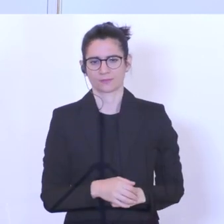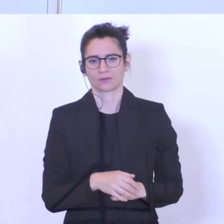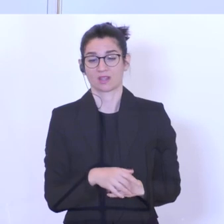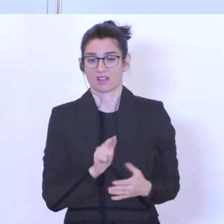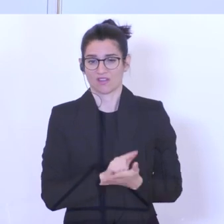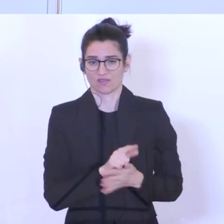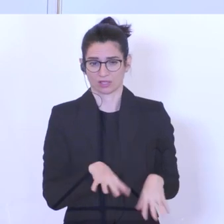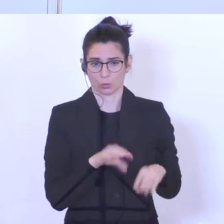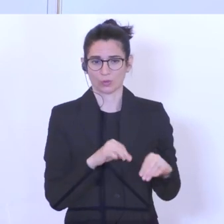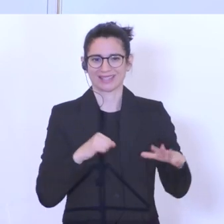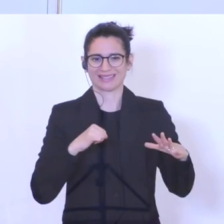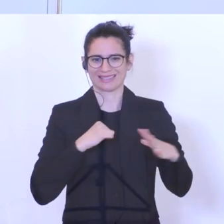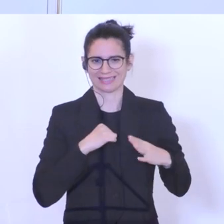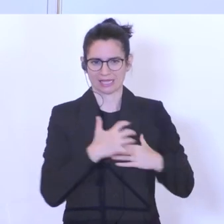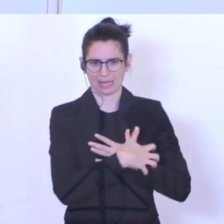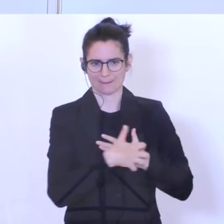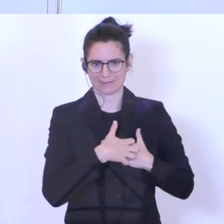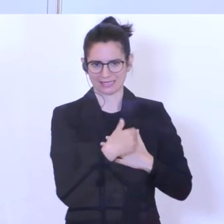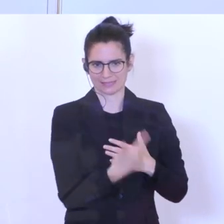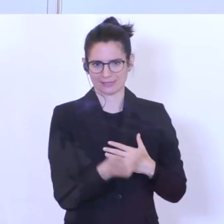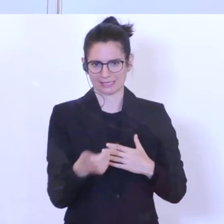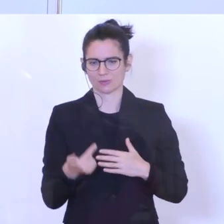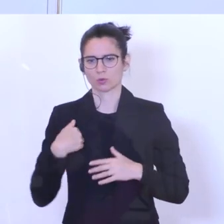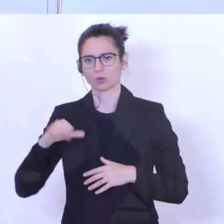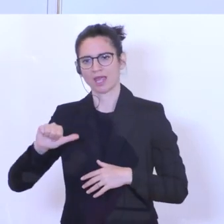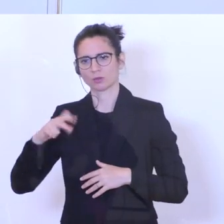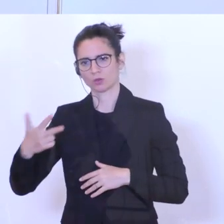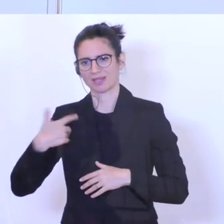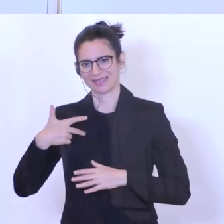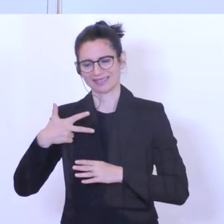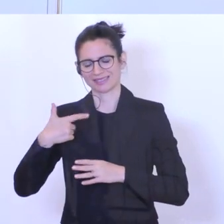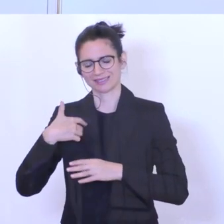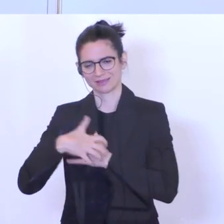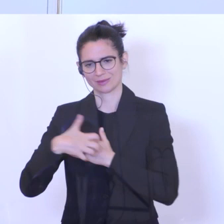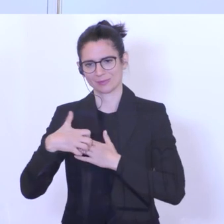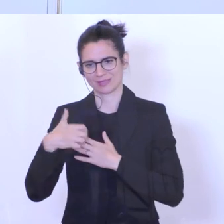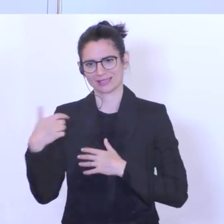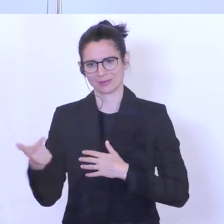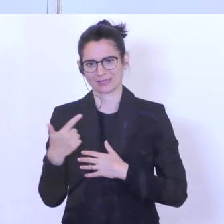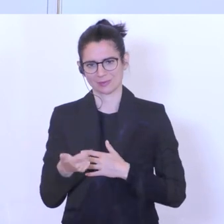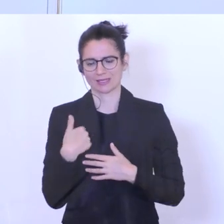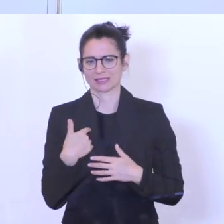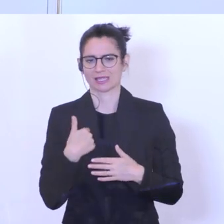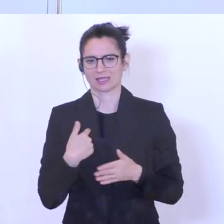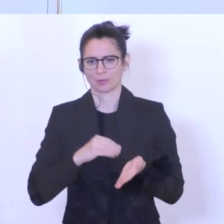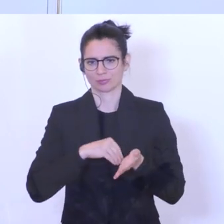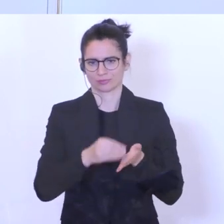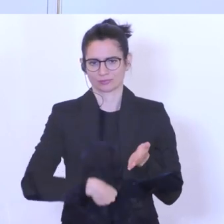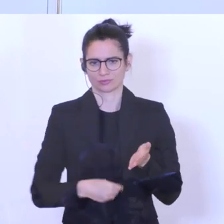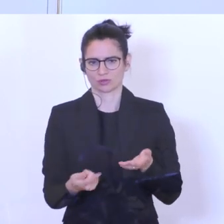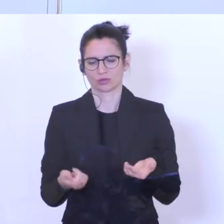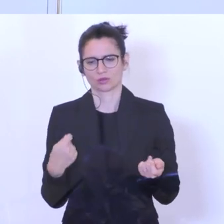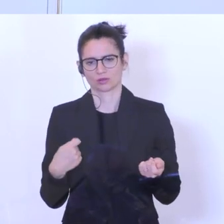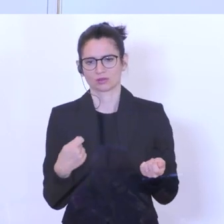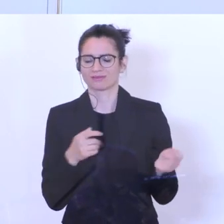.03.2020 und dem 31.03.2020 abgeschlossen und